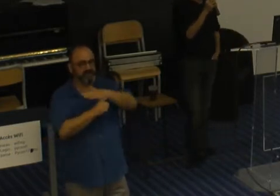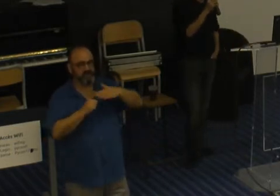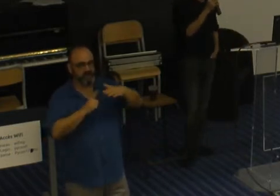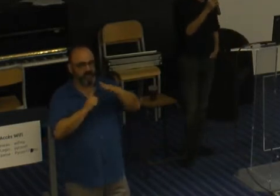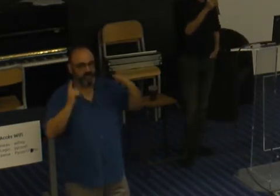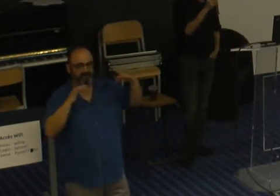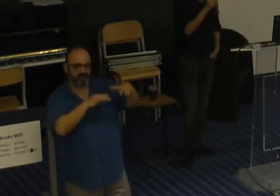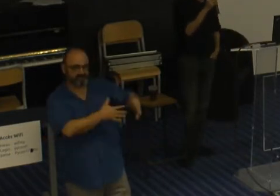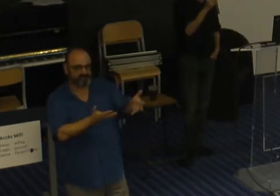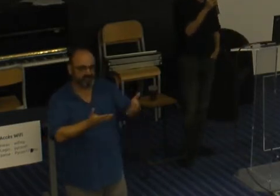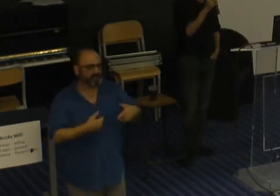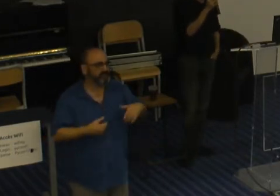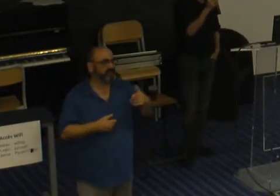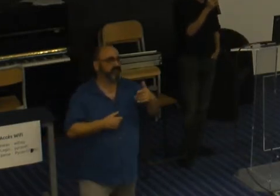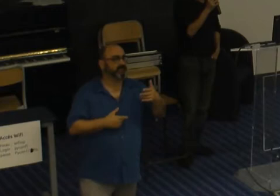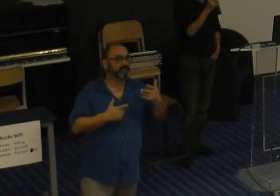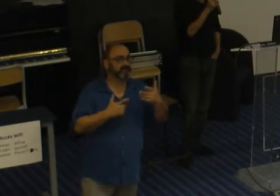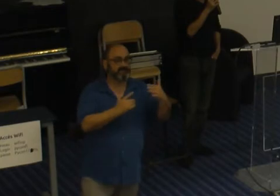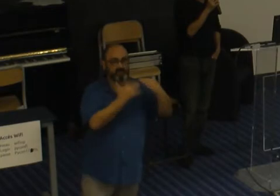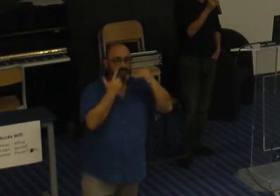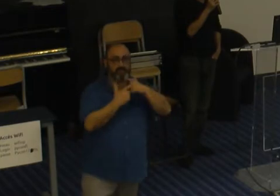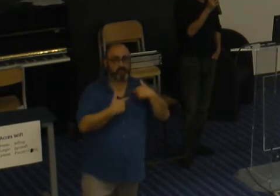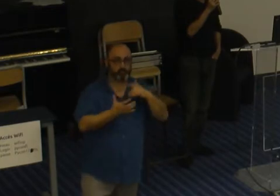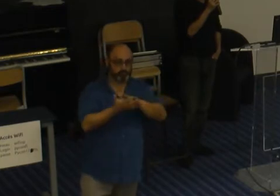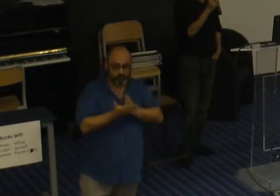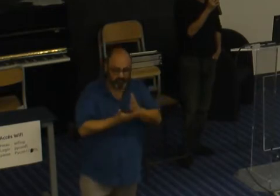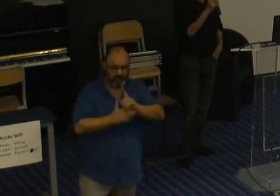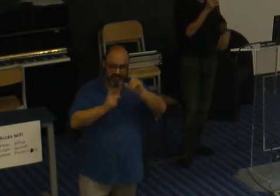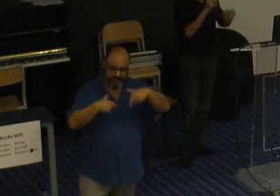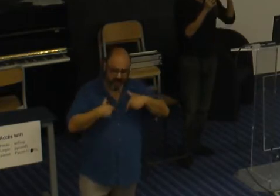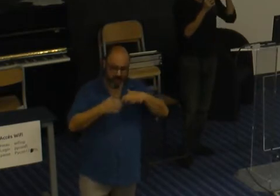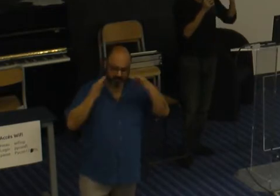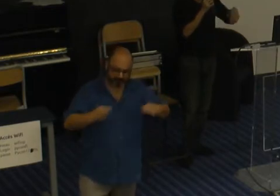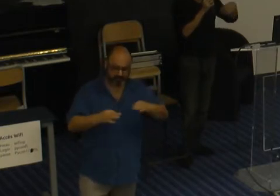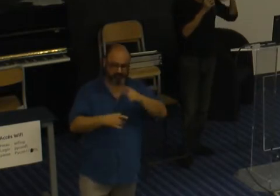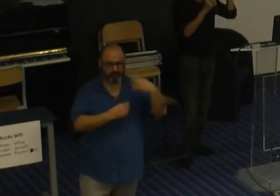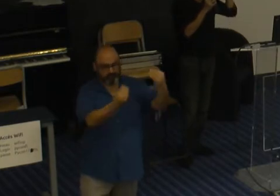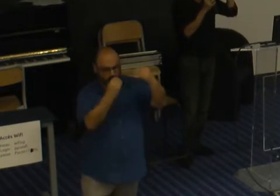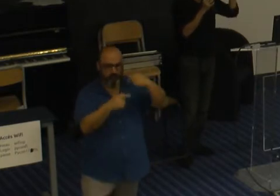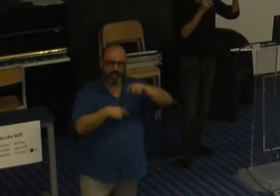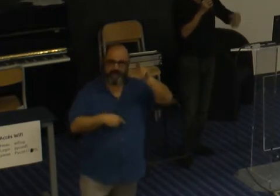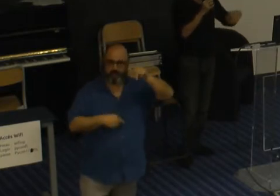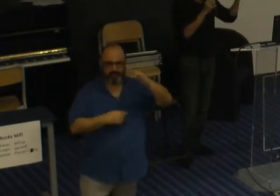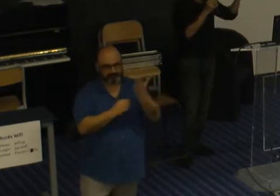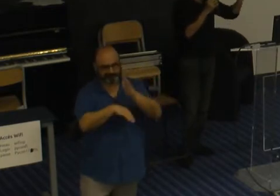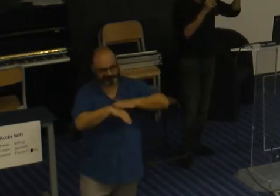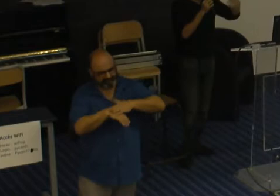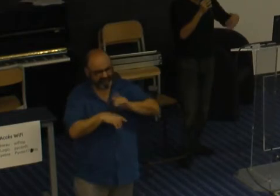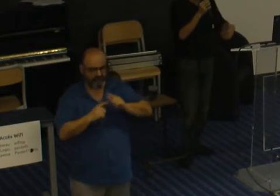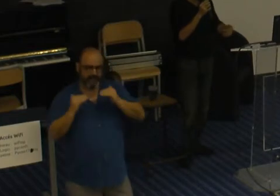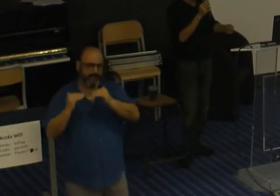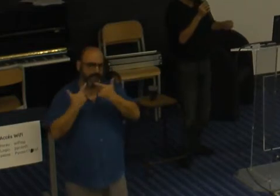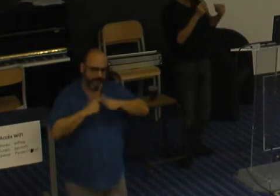Quand on est allé dans une école républicaine, on nous a enseigné les principes de liberté, égalité, fraternité,